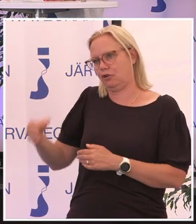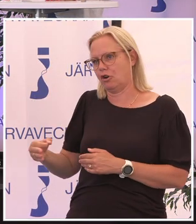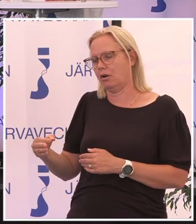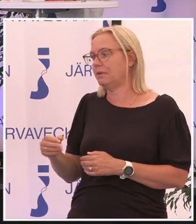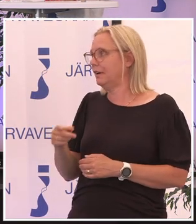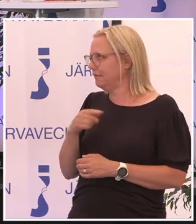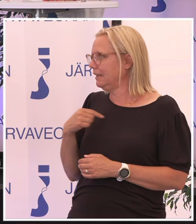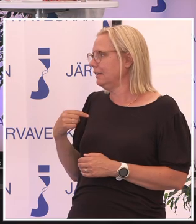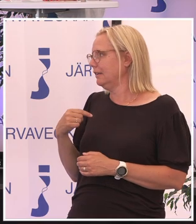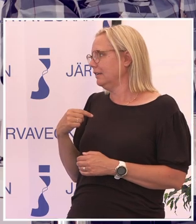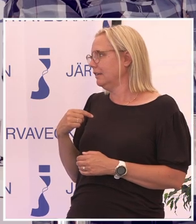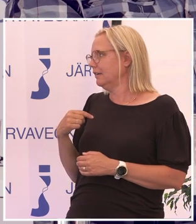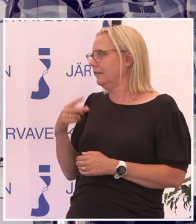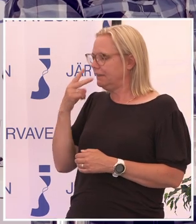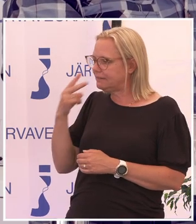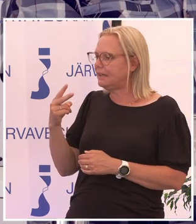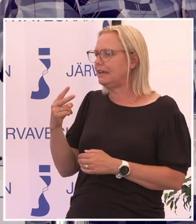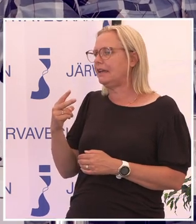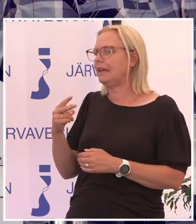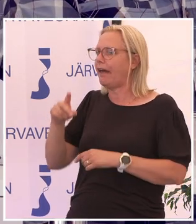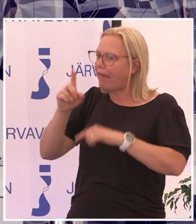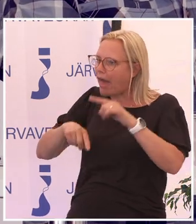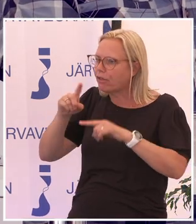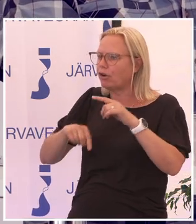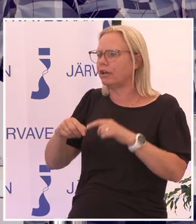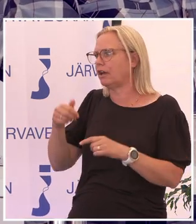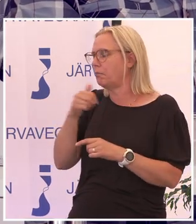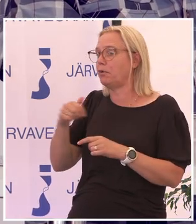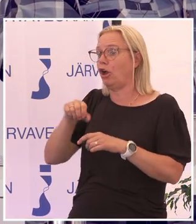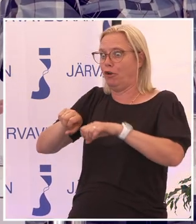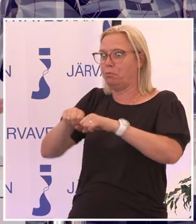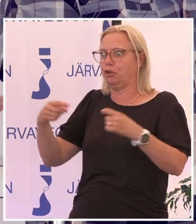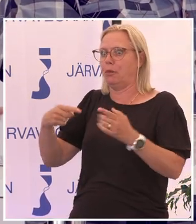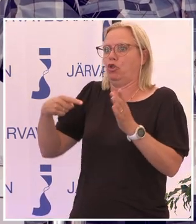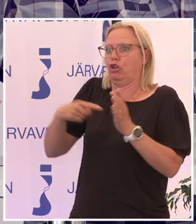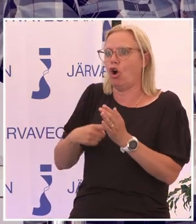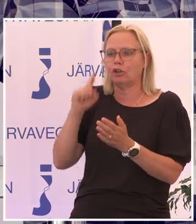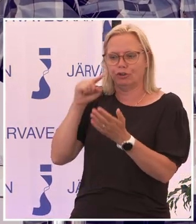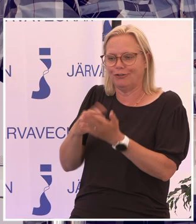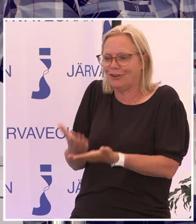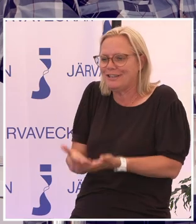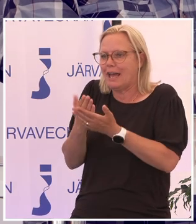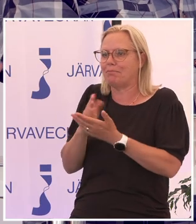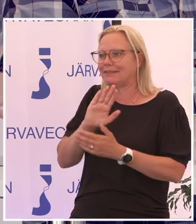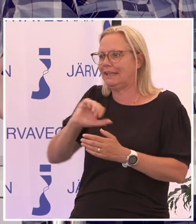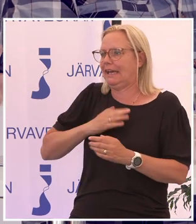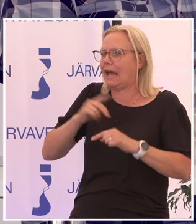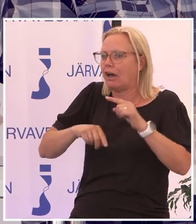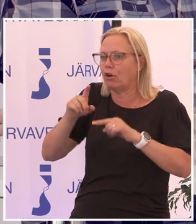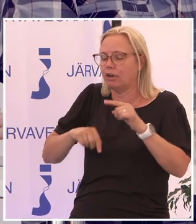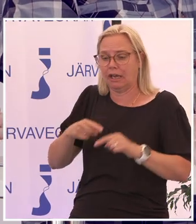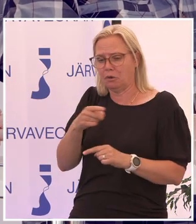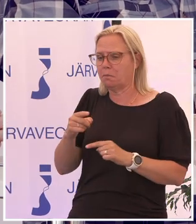Vi ser att anhöriga behöver bryta mot lagen för att hjälpa sina anhöriga som inte